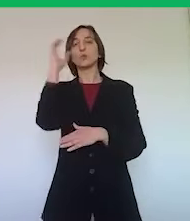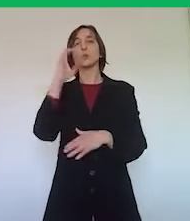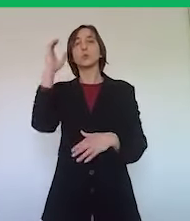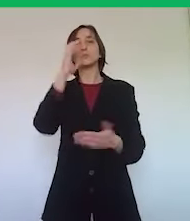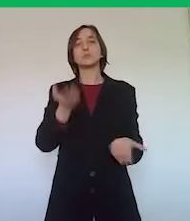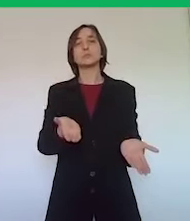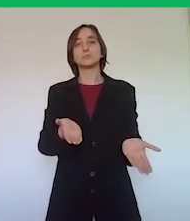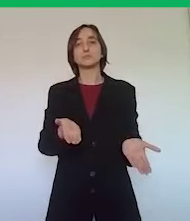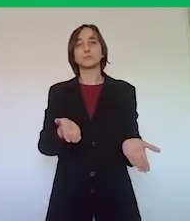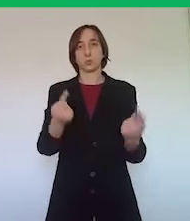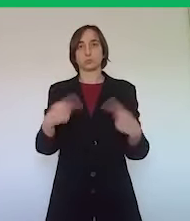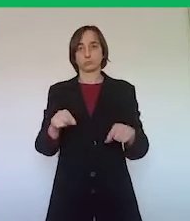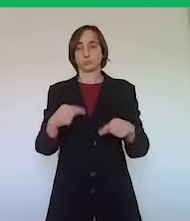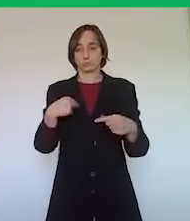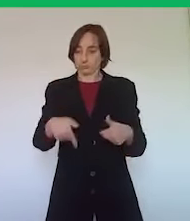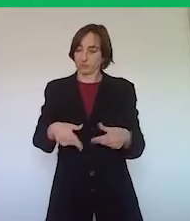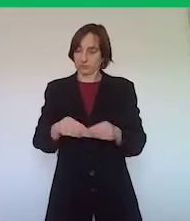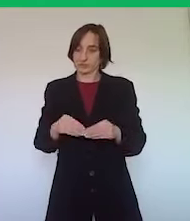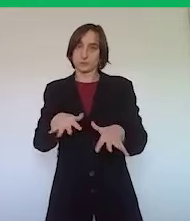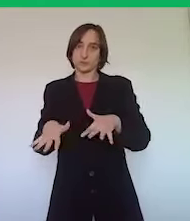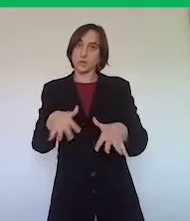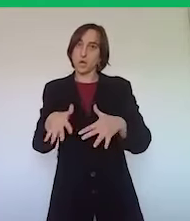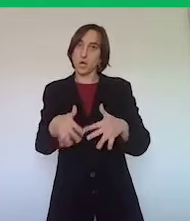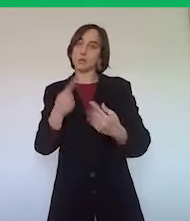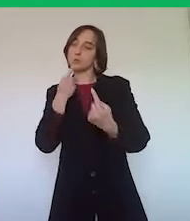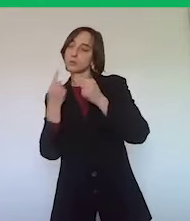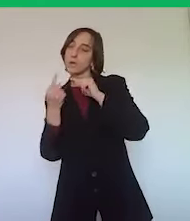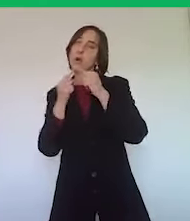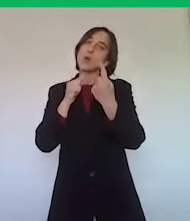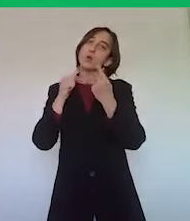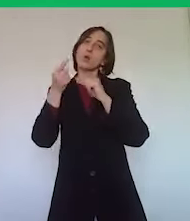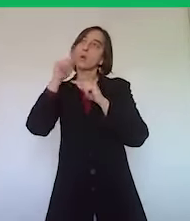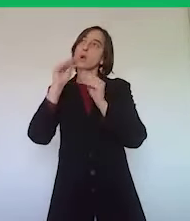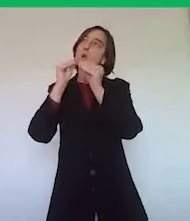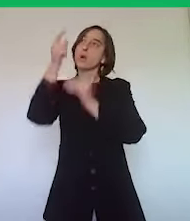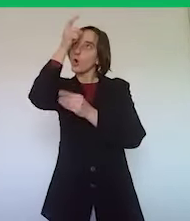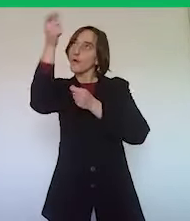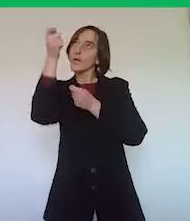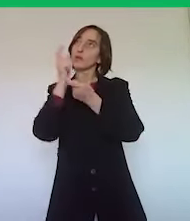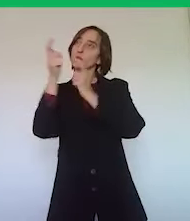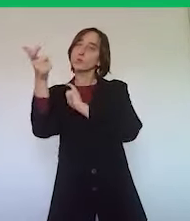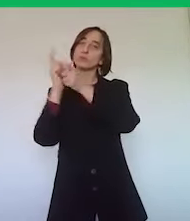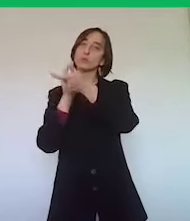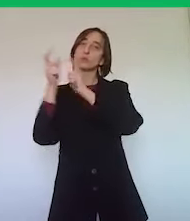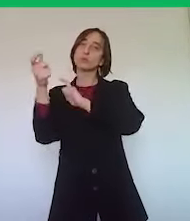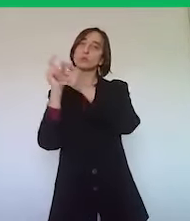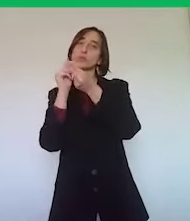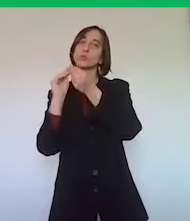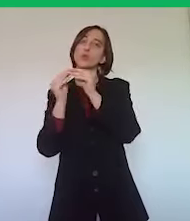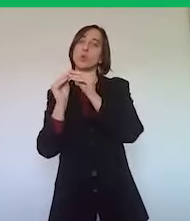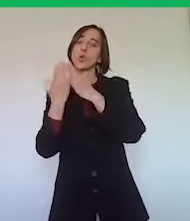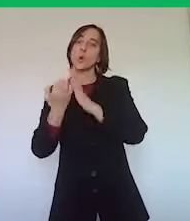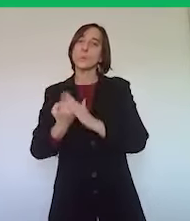campo per dialogare, per costruire con il governo una serie di misure importanti di